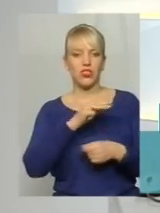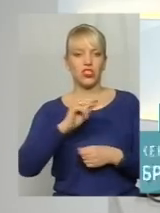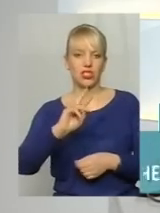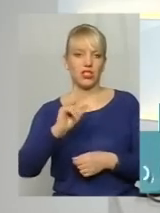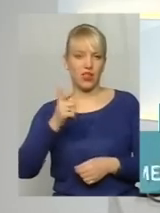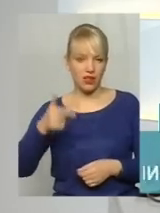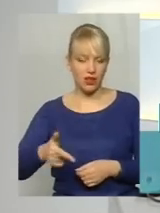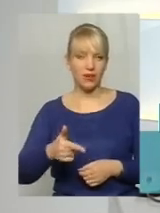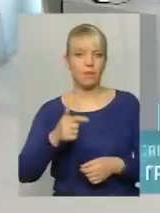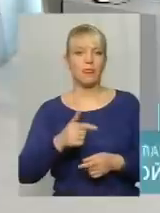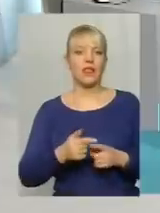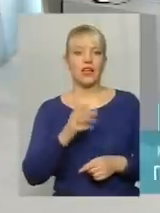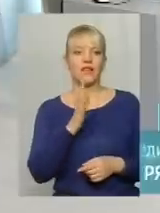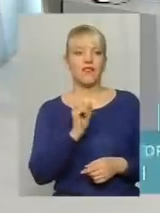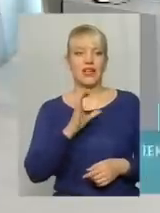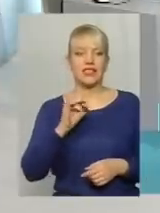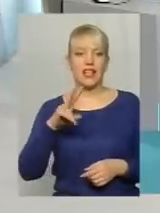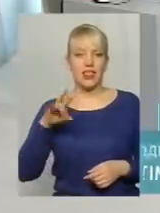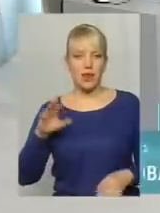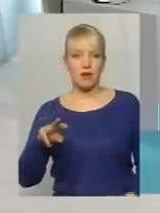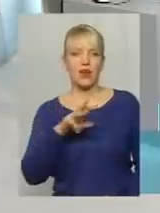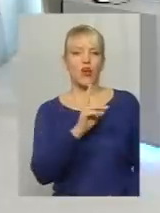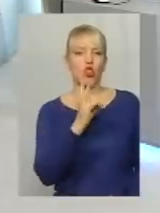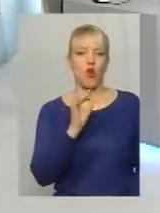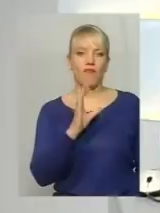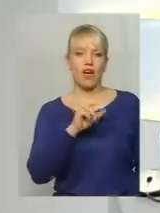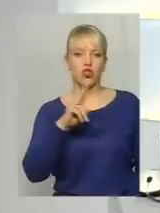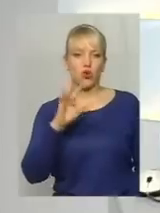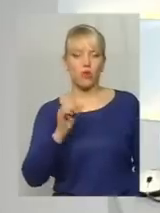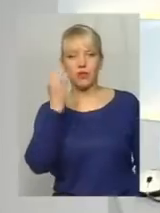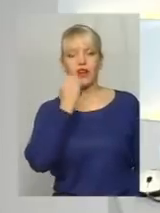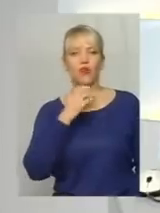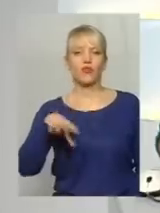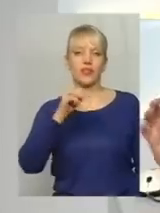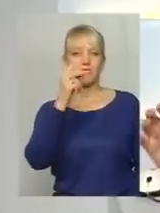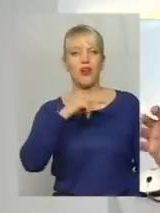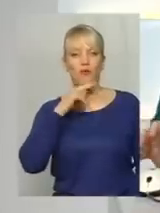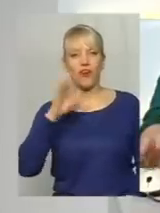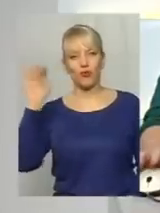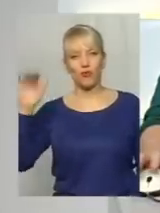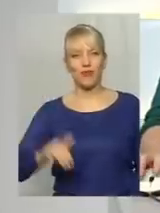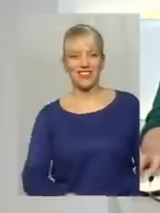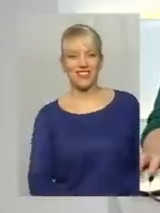господарства Василем Новачком. Усім дякую за увагу. Побачимось.